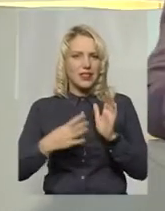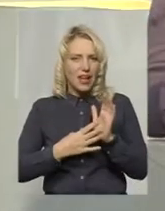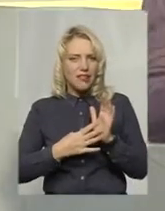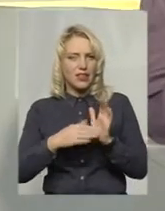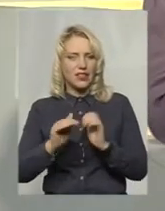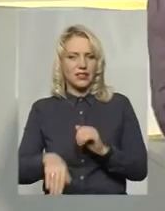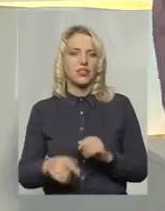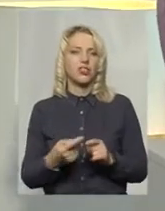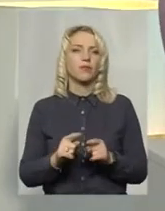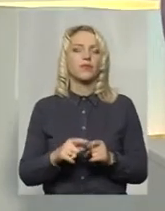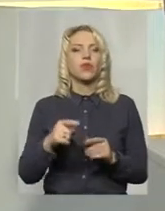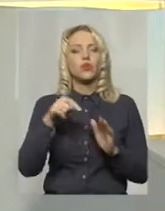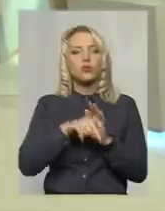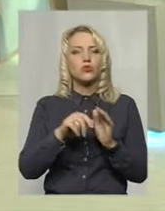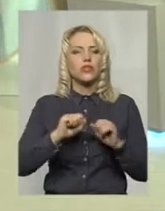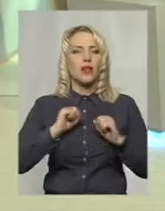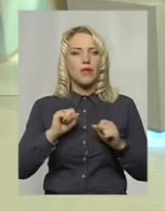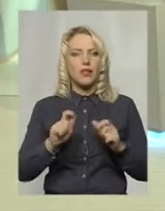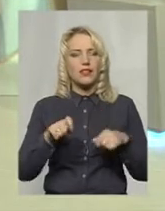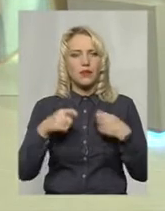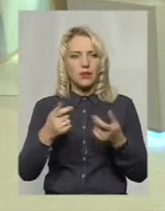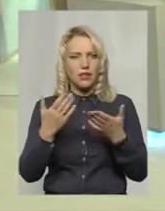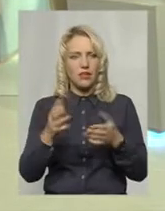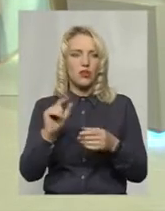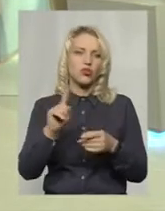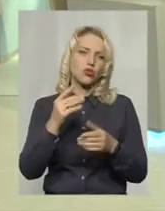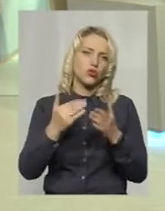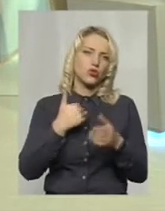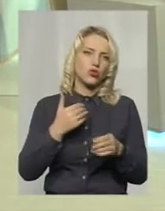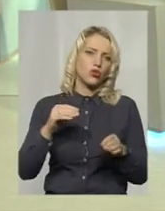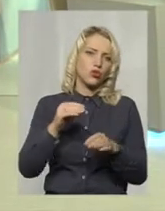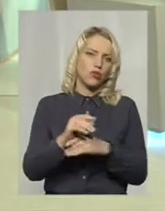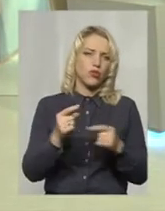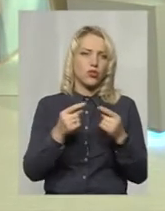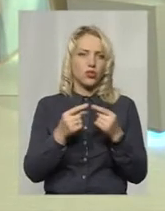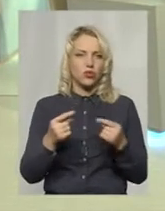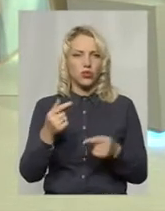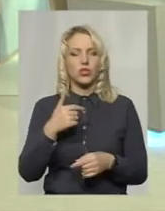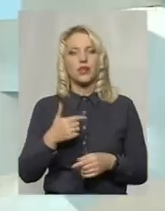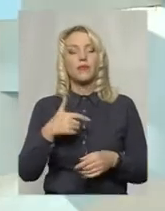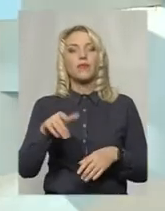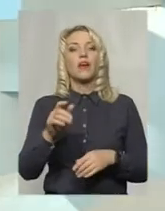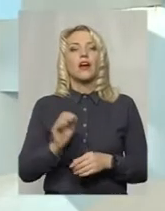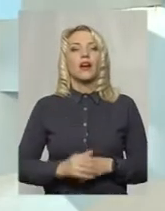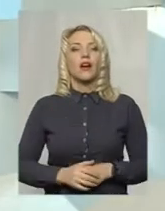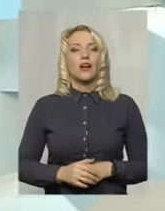Ми основну суть намагалися передати. Можливо, щось хочете доповнити, уточнити? В принципі,